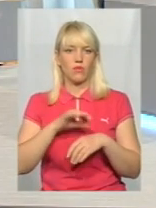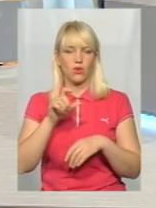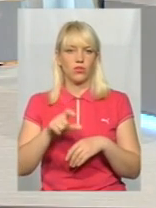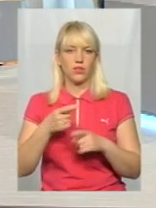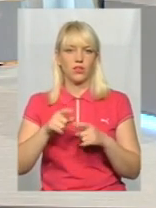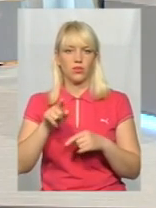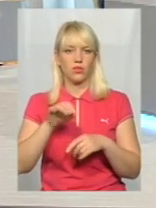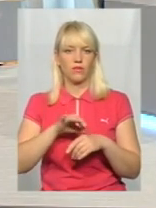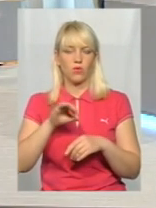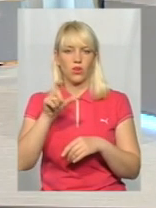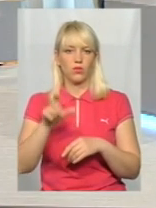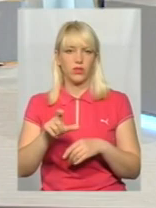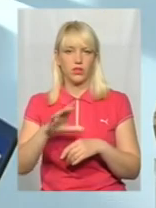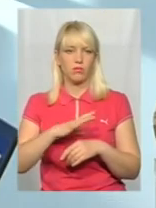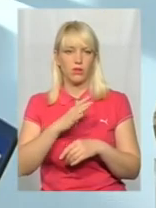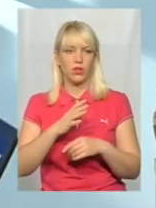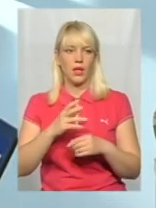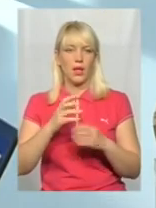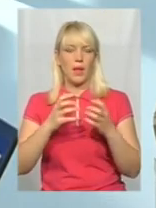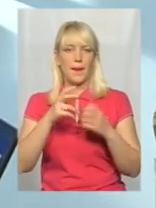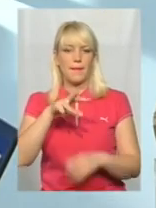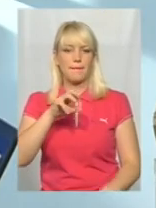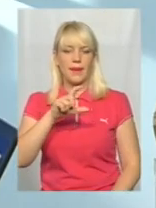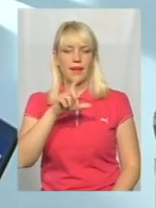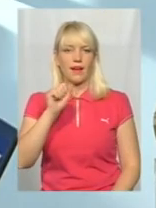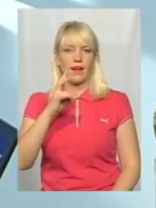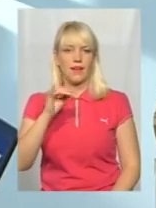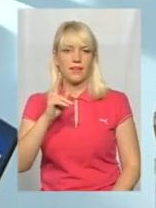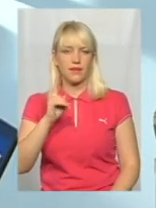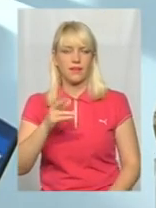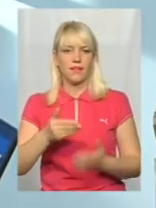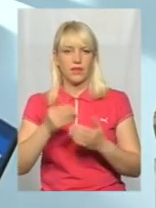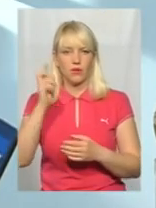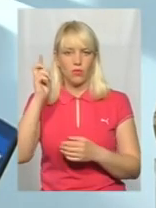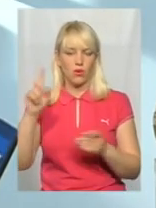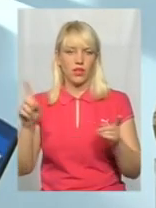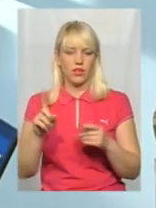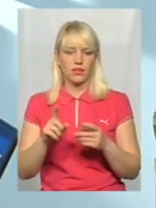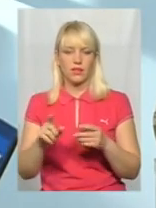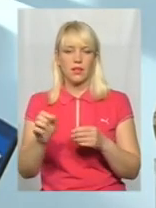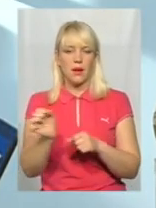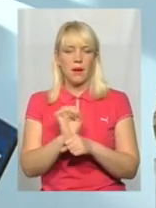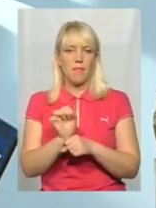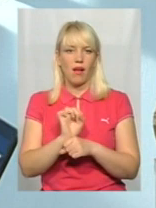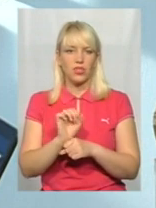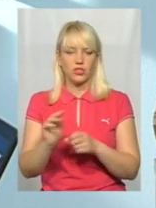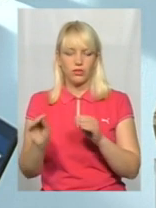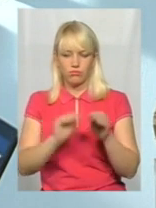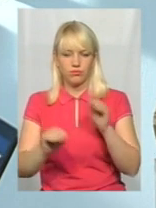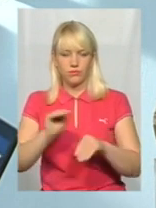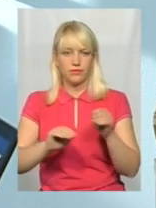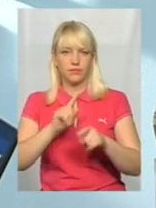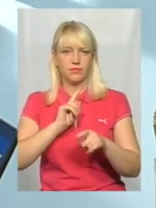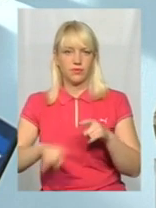хвора людина, вибачте, мене була механік від Бога, яка машину перебирала до гвинтика і складала назад,